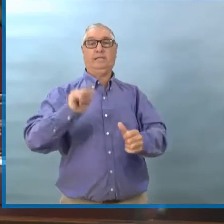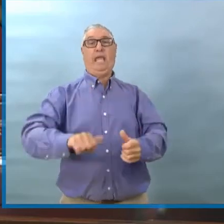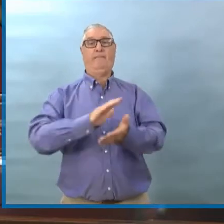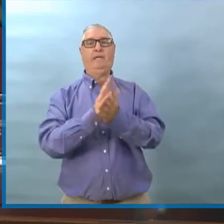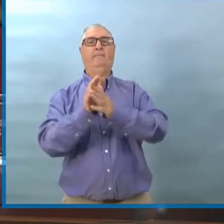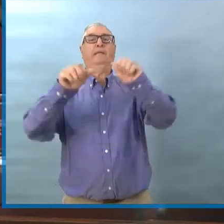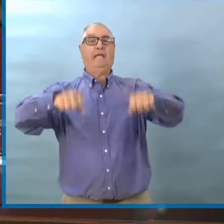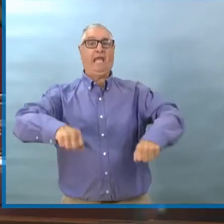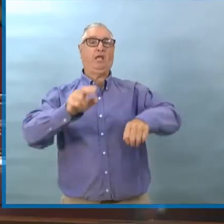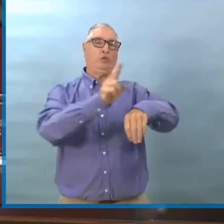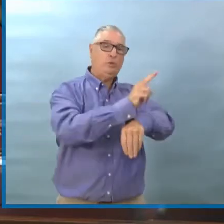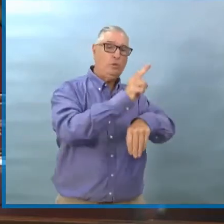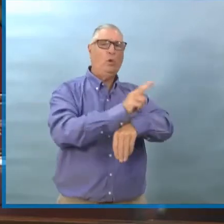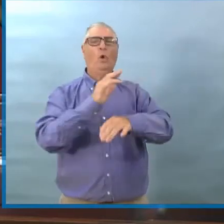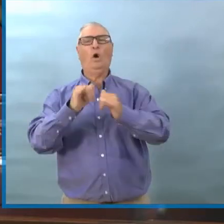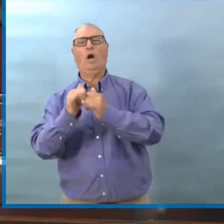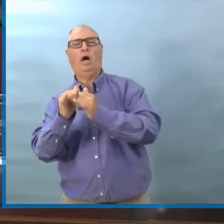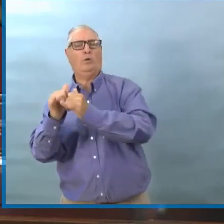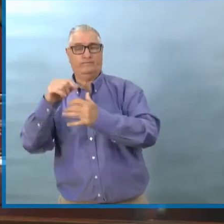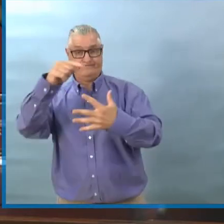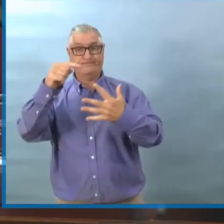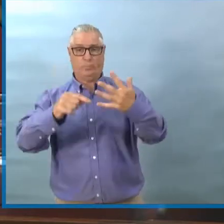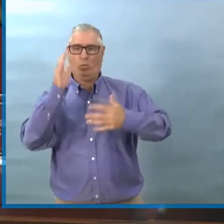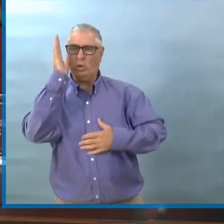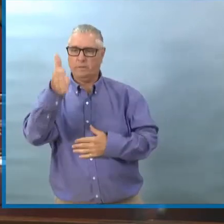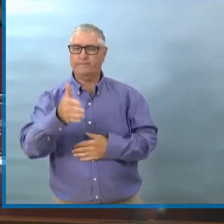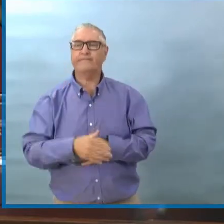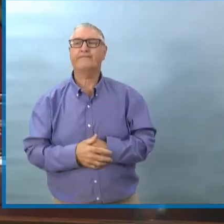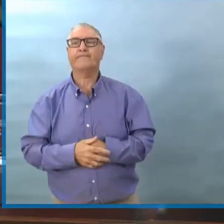Donc maintenant on va passer à 75%.